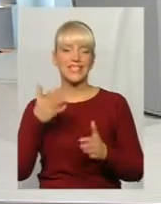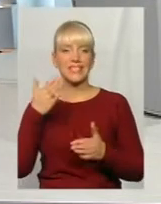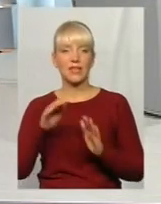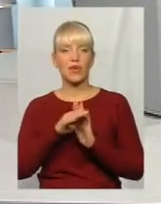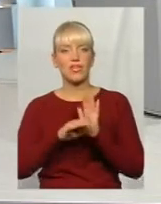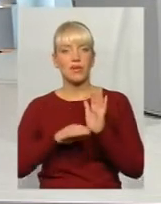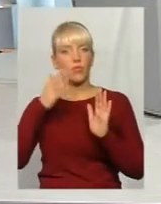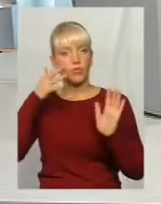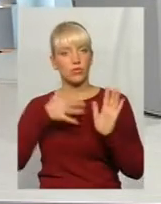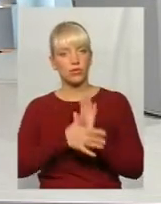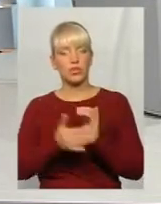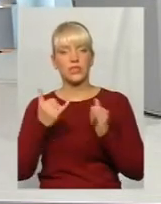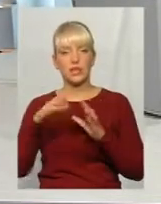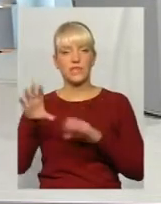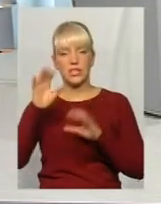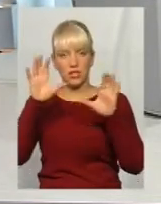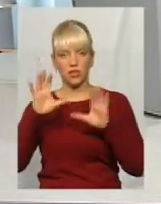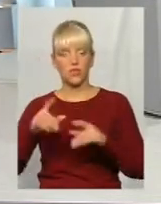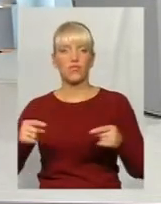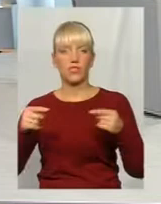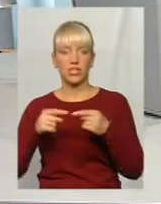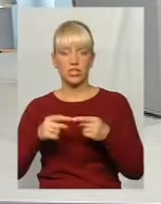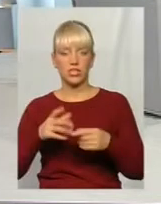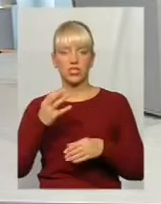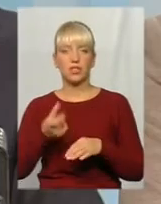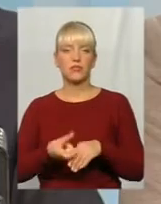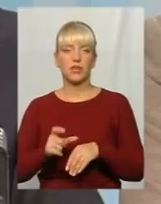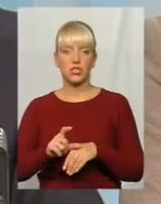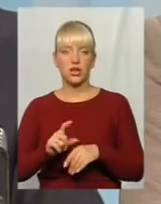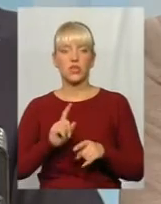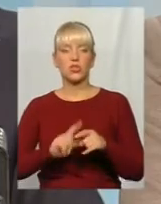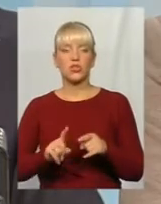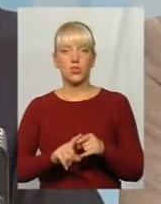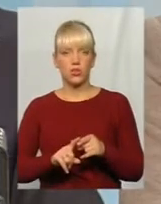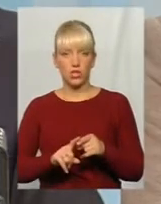Зараз воно вже законодавчо визначено. Скажу більше. Скоріше за все,